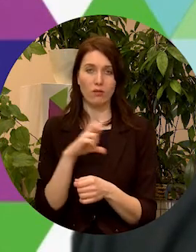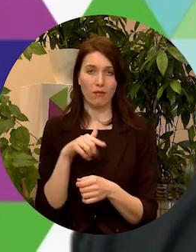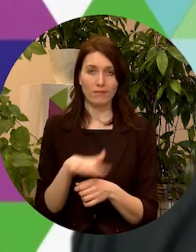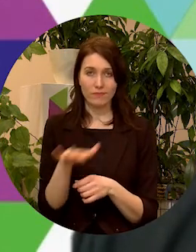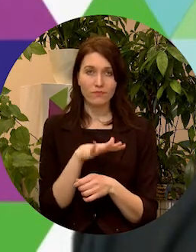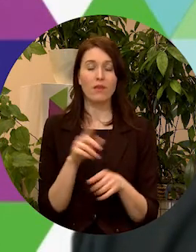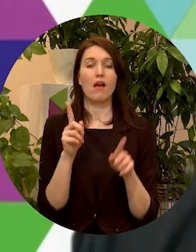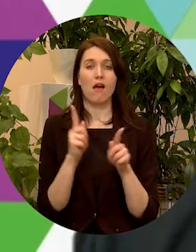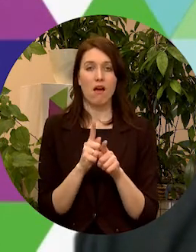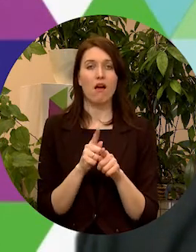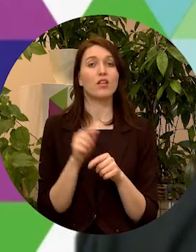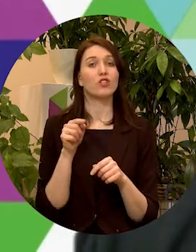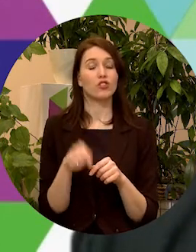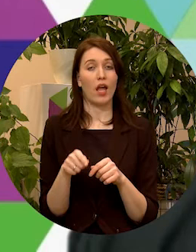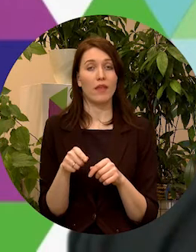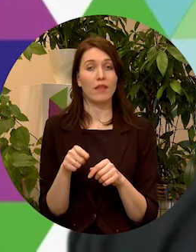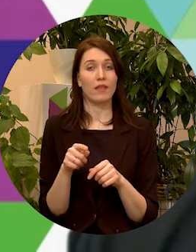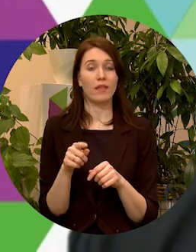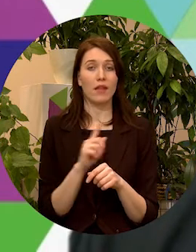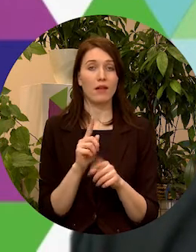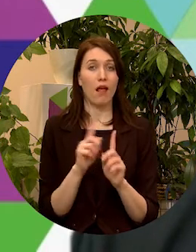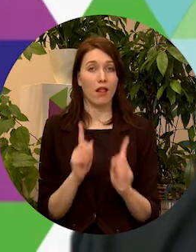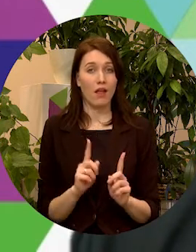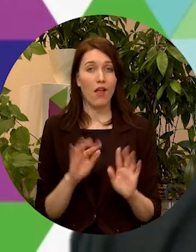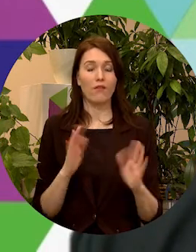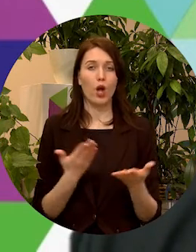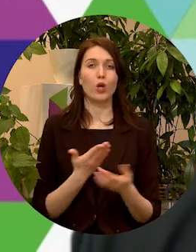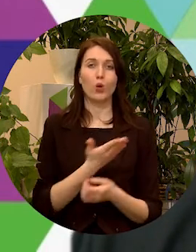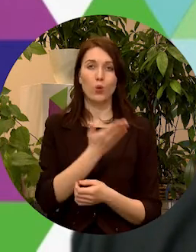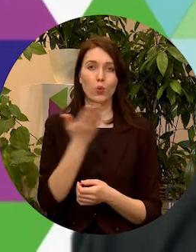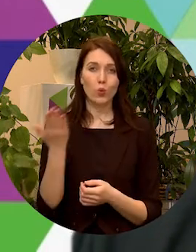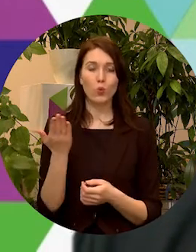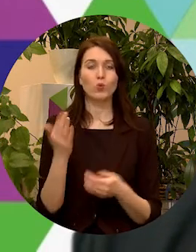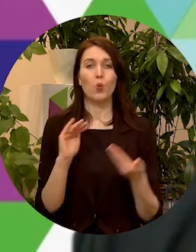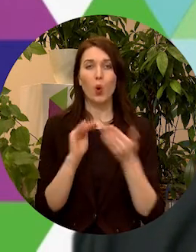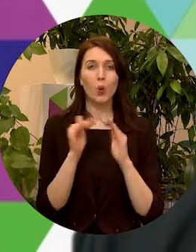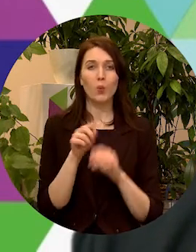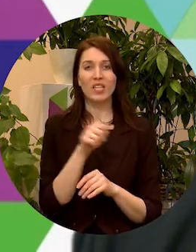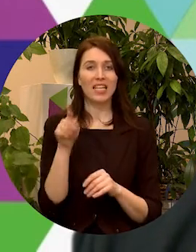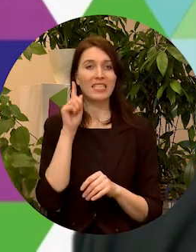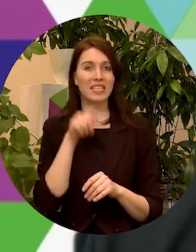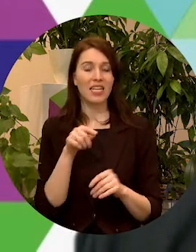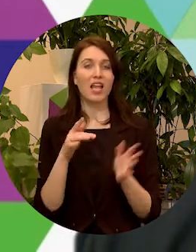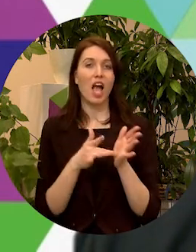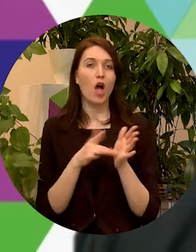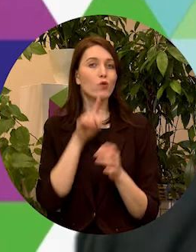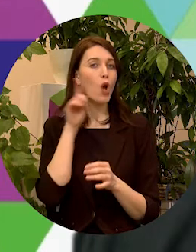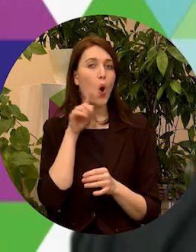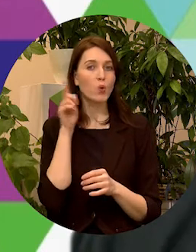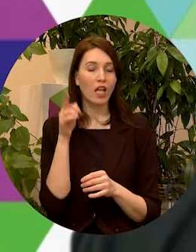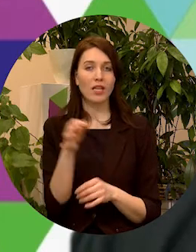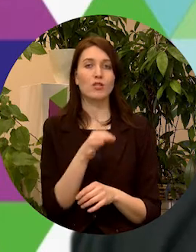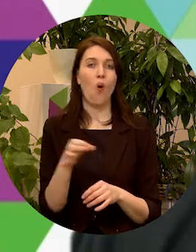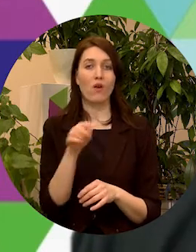šeit ir jautājums par to, vai jums ir jūsu pilsētā zinājuma kāda jaunatnes organizācija.